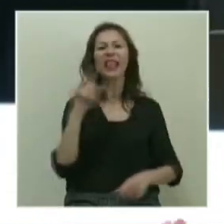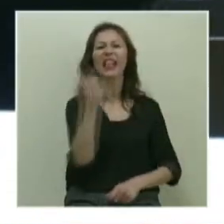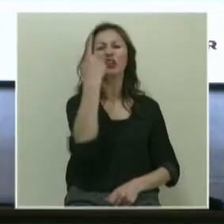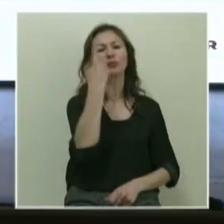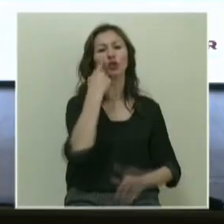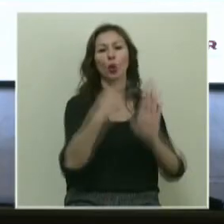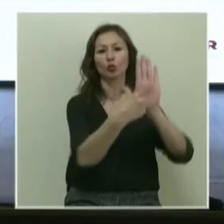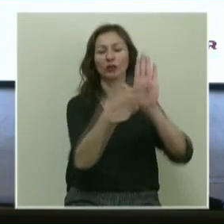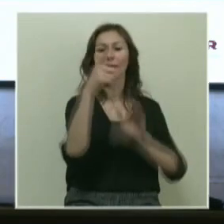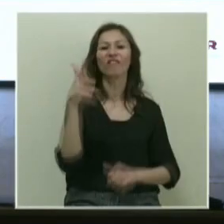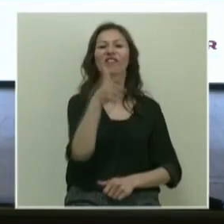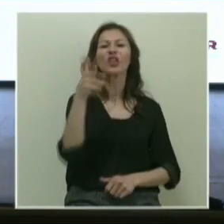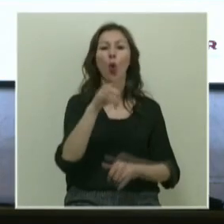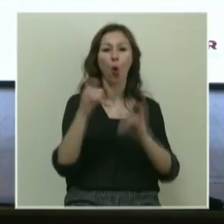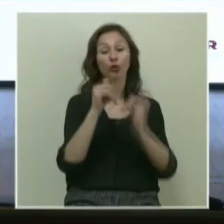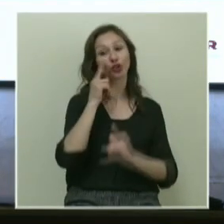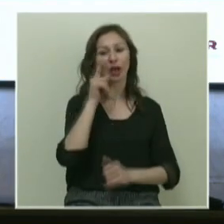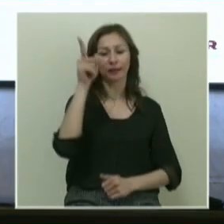göstereceğim şimdi. Bir video oynayacak.